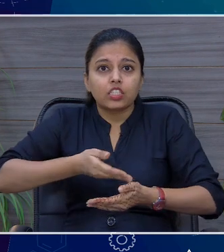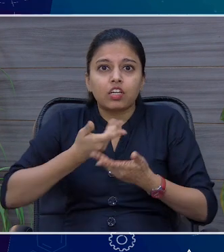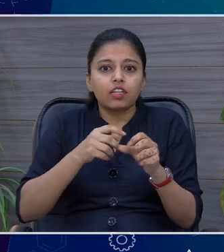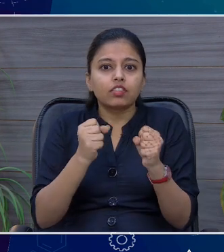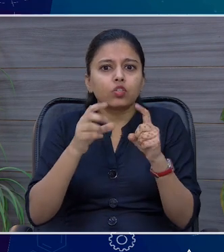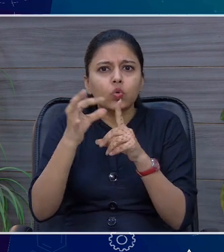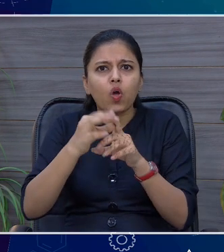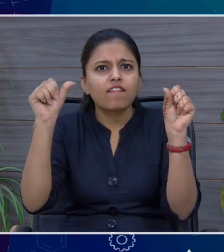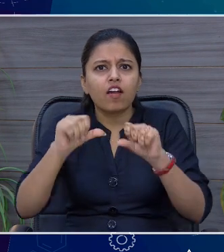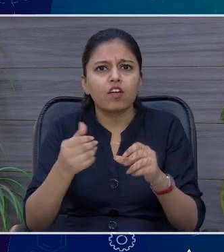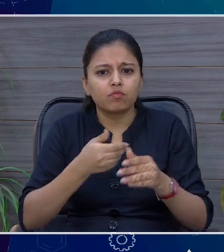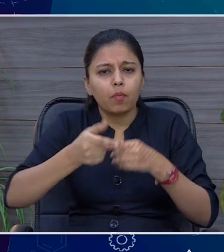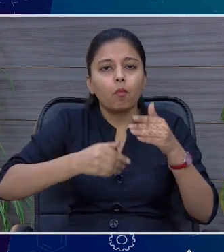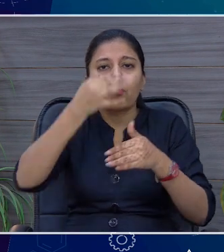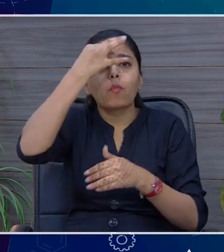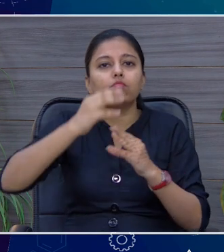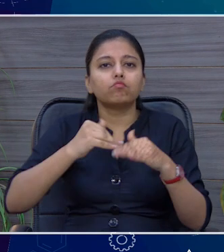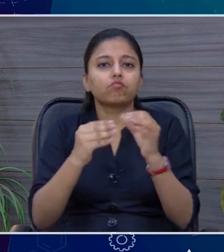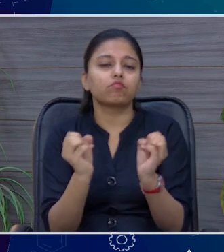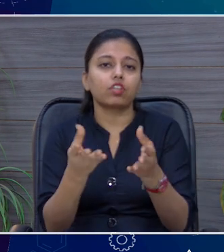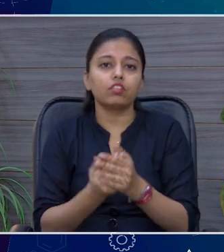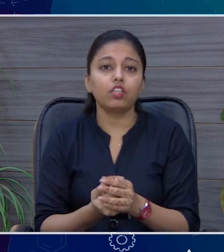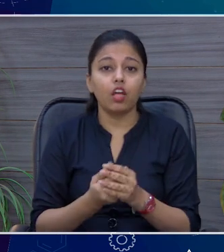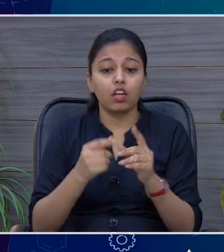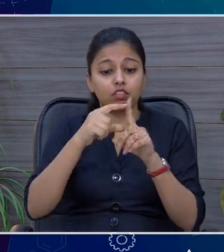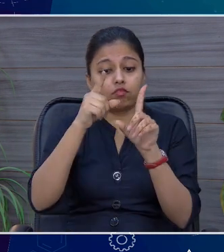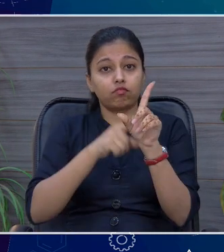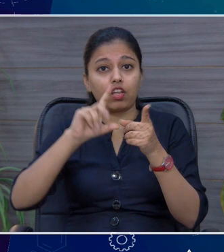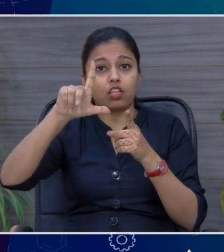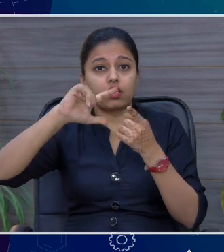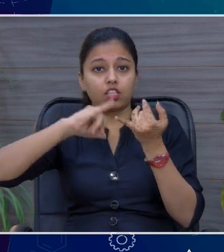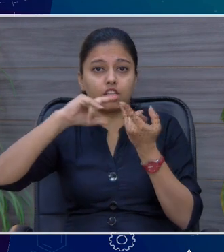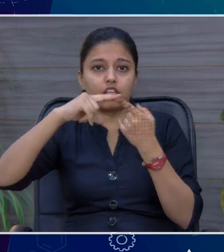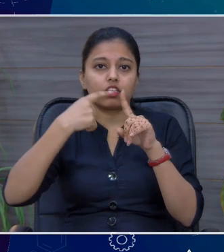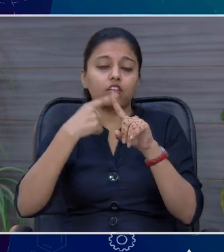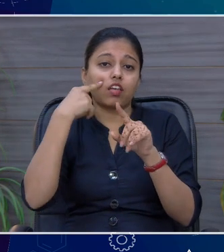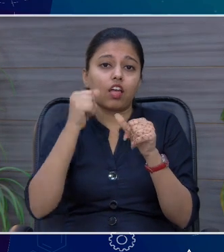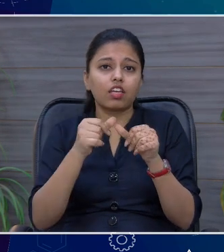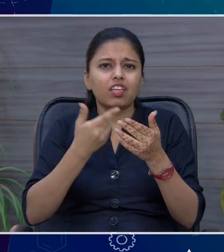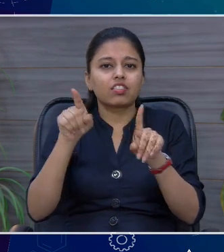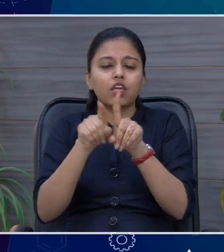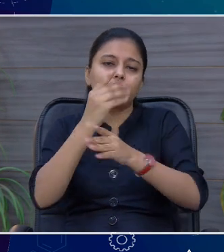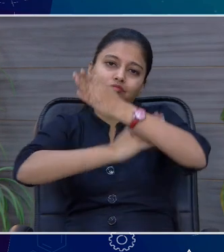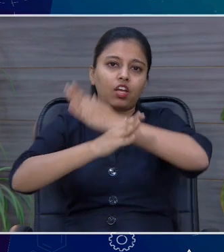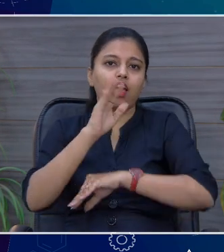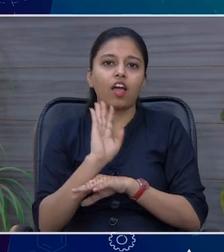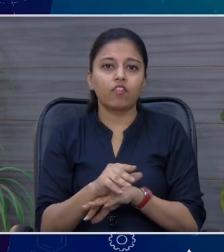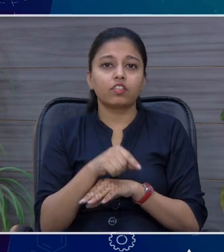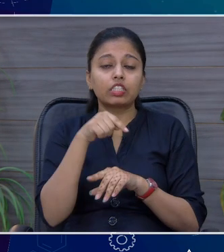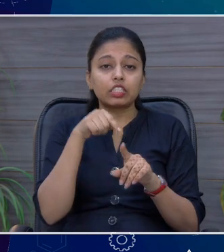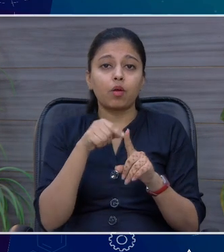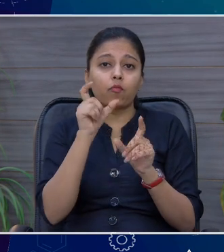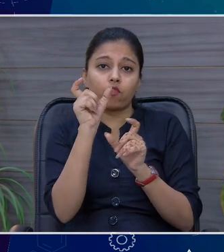कर पा रहा है और वहां से परेशानिया शुरू होने लगती है अप पथन या डिस्लेक्सिया एक अधियम दिव्यांगता है और इसकी जो इसका जो